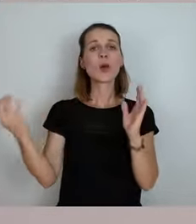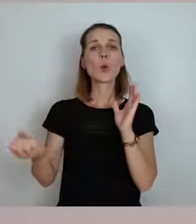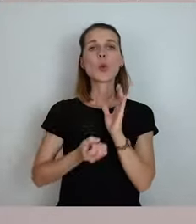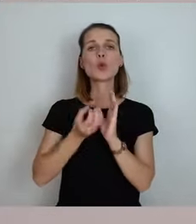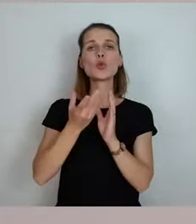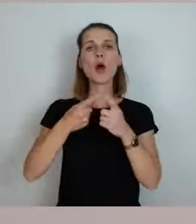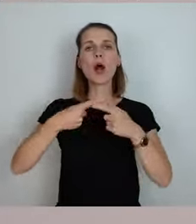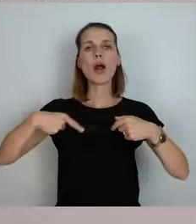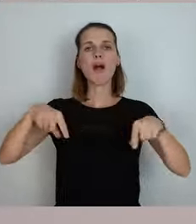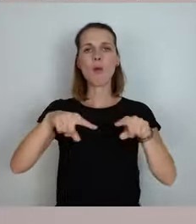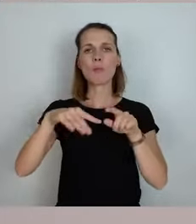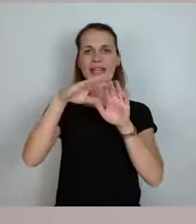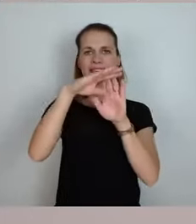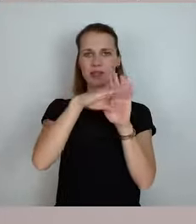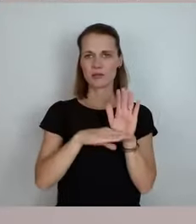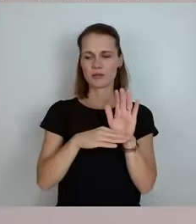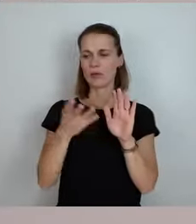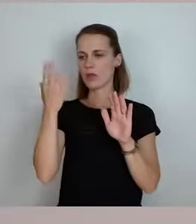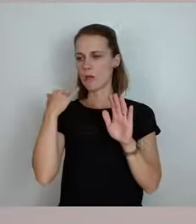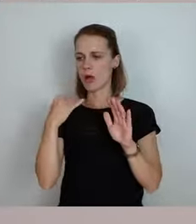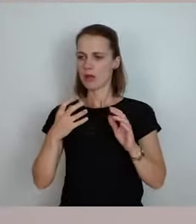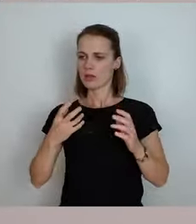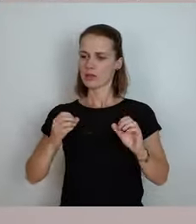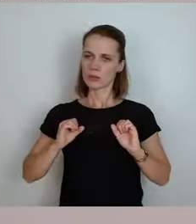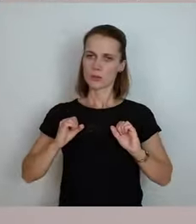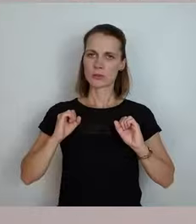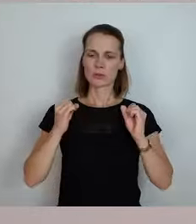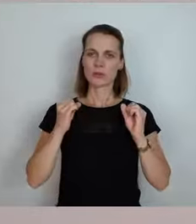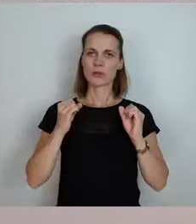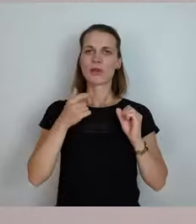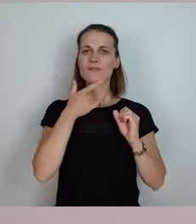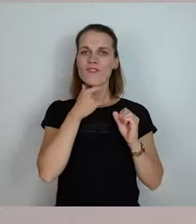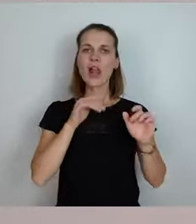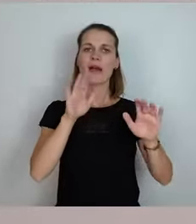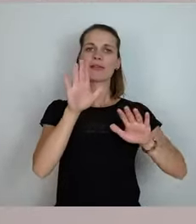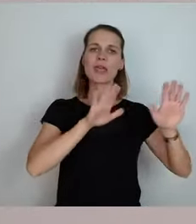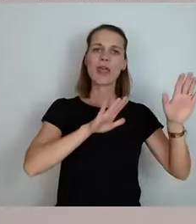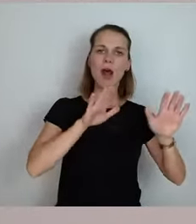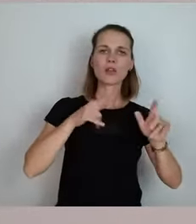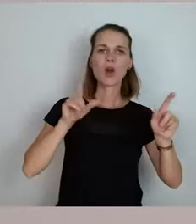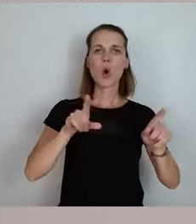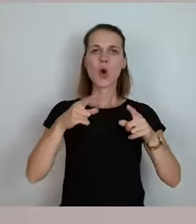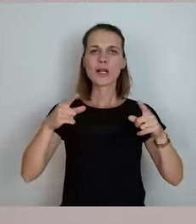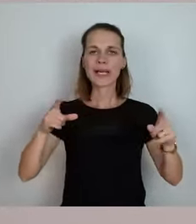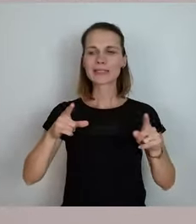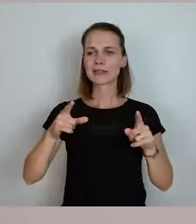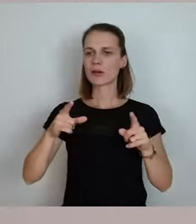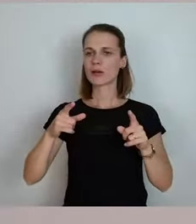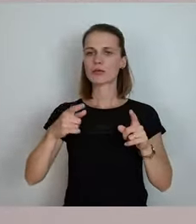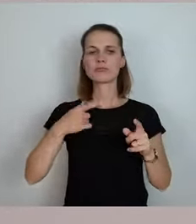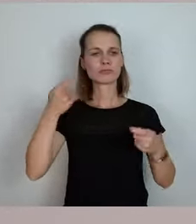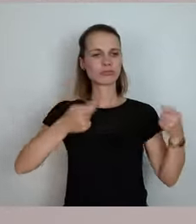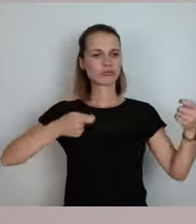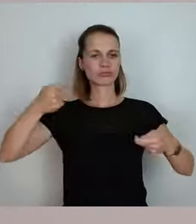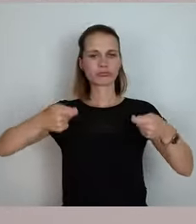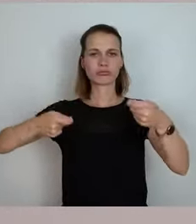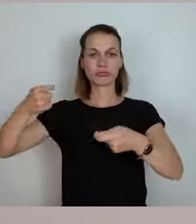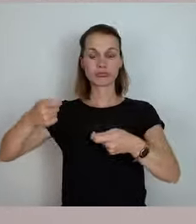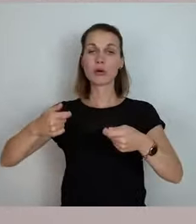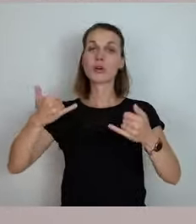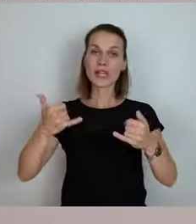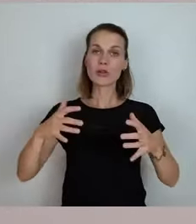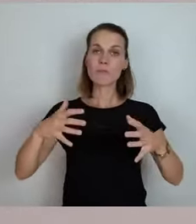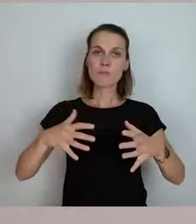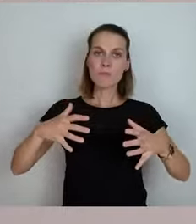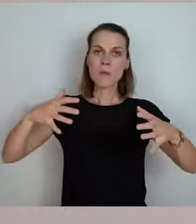geschaffen worden ist, um Theater und Orchester und Ensemble zu finanzieren, was wir jetzt ja in vielerlei Hinsicht schon ausgeweitet haben, auch